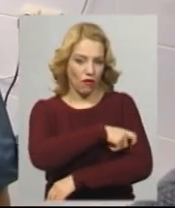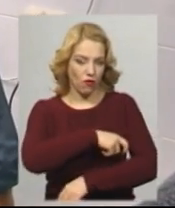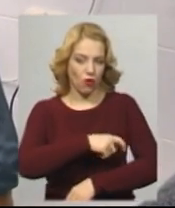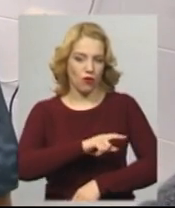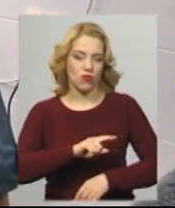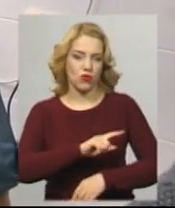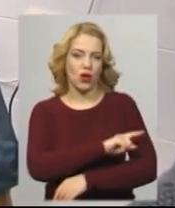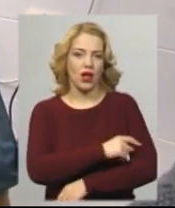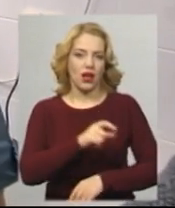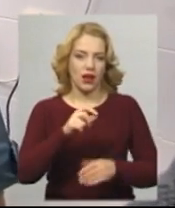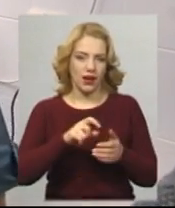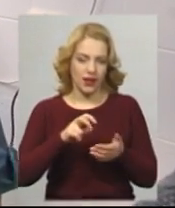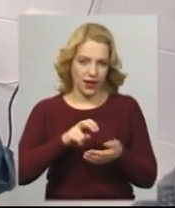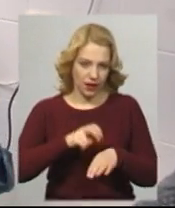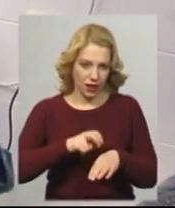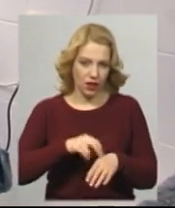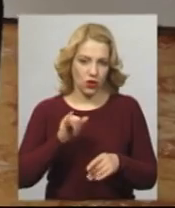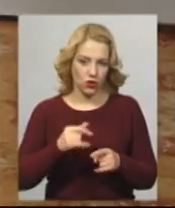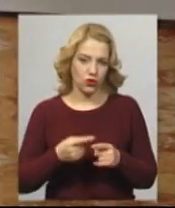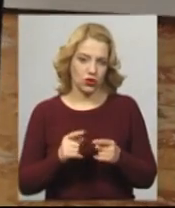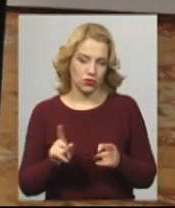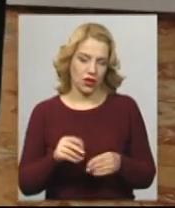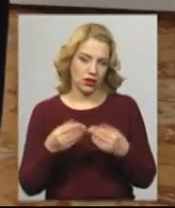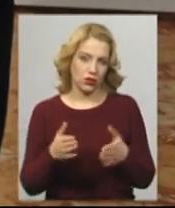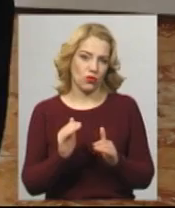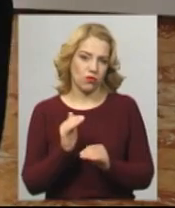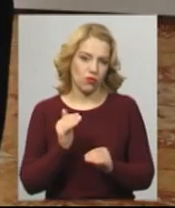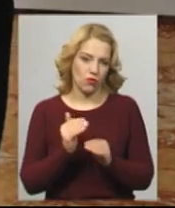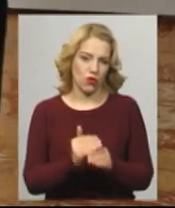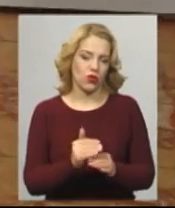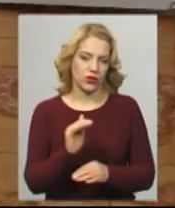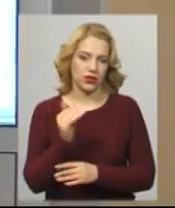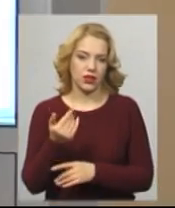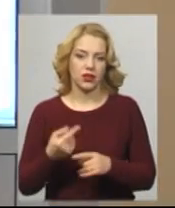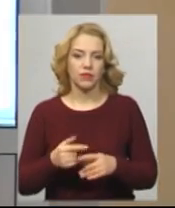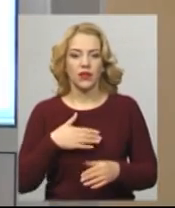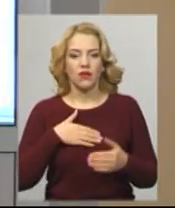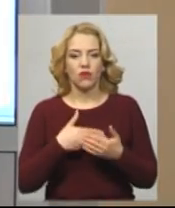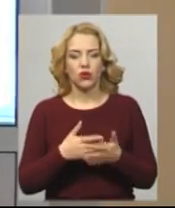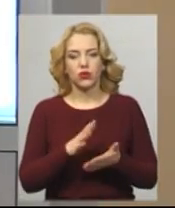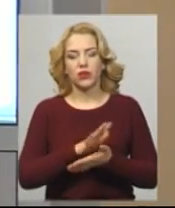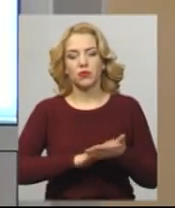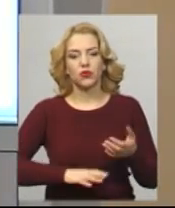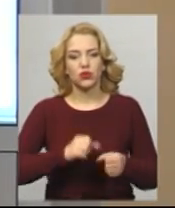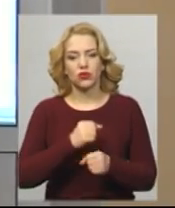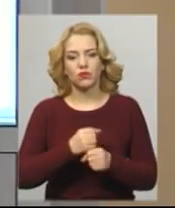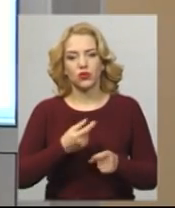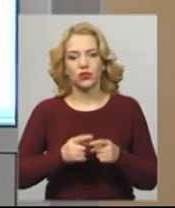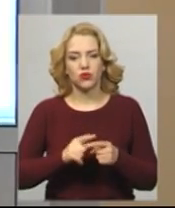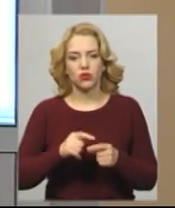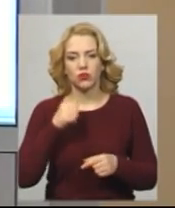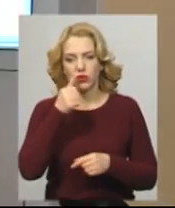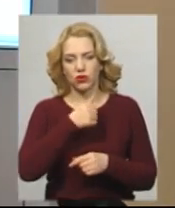-кардіоревматологу надані допомоги цій дитині. Волонтери продовжать свою роботу і цього року, каже представниця благодійного фонду